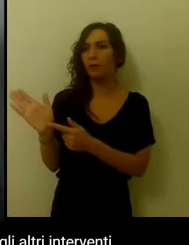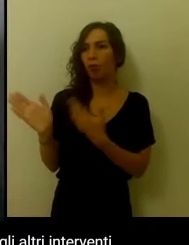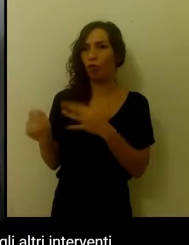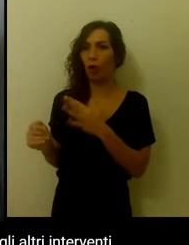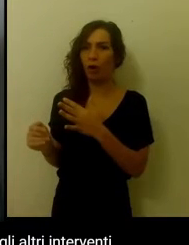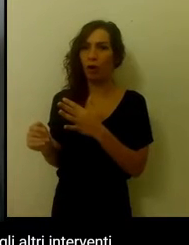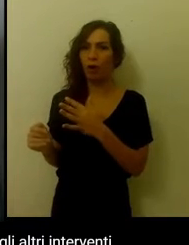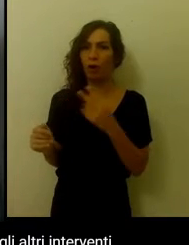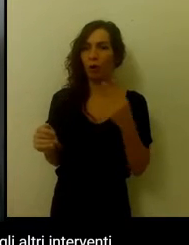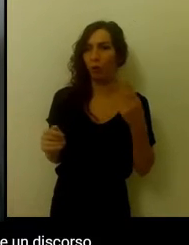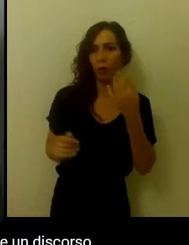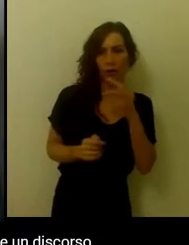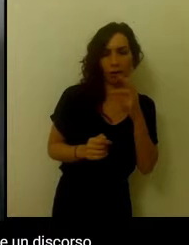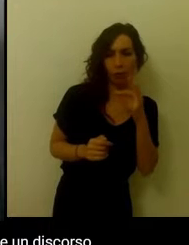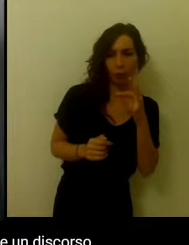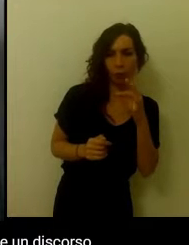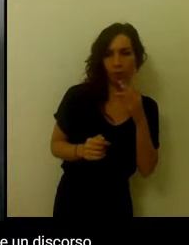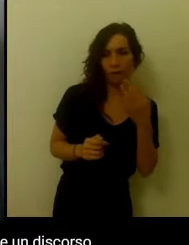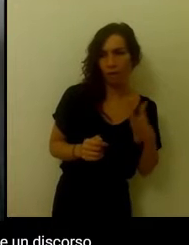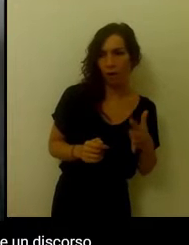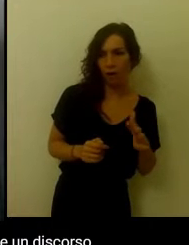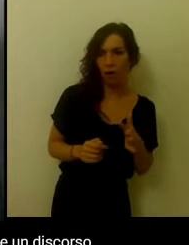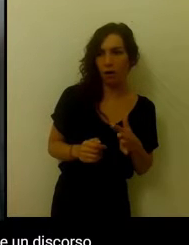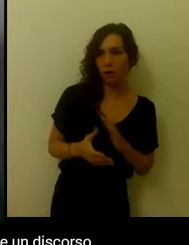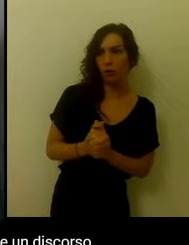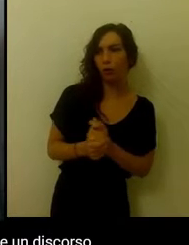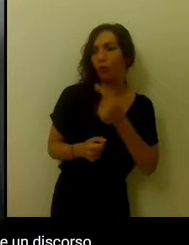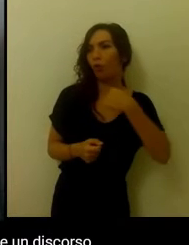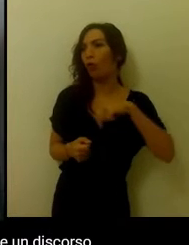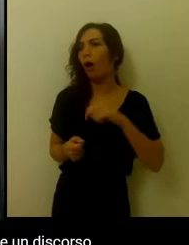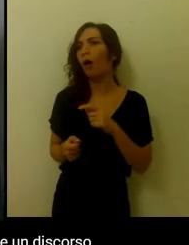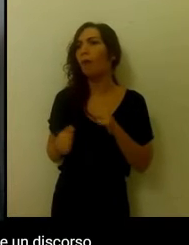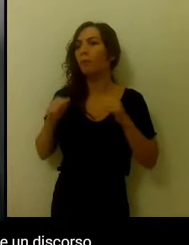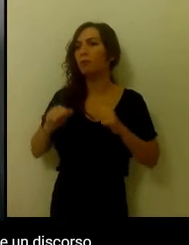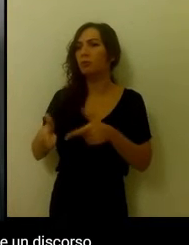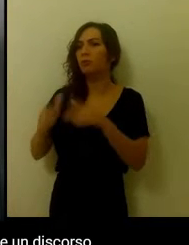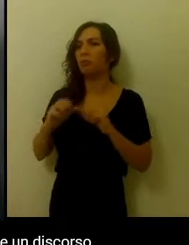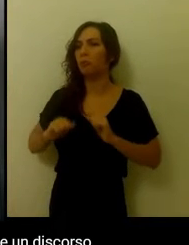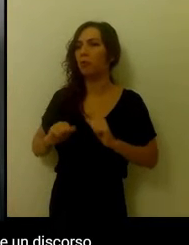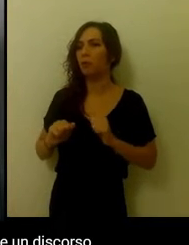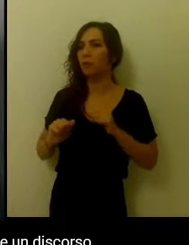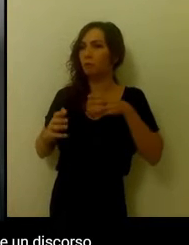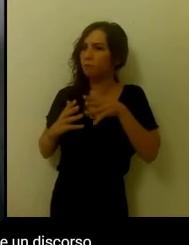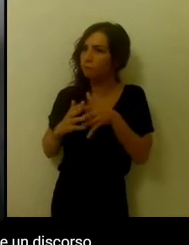interventi, e che così con te abbiamo potuto approfondire e